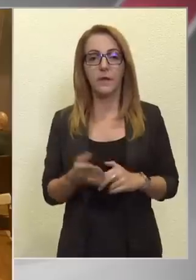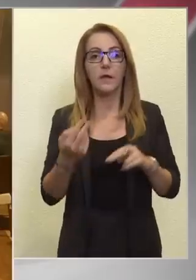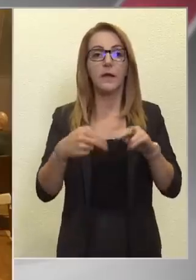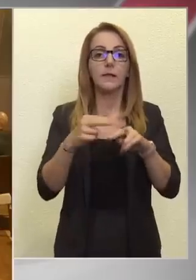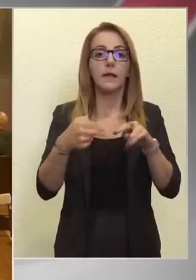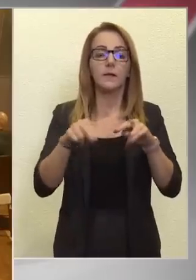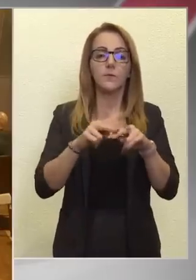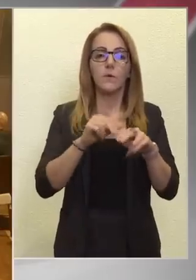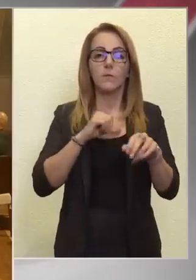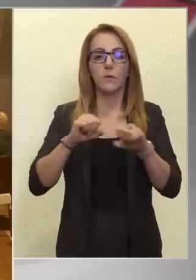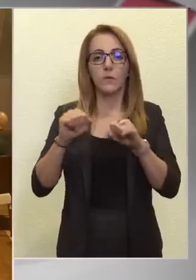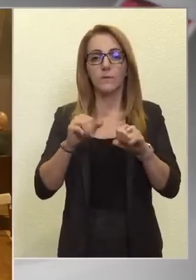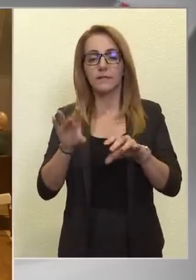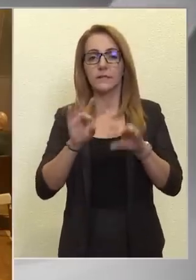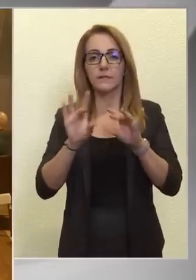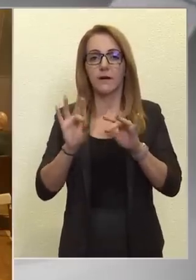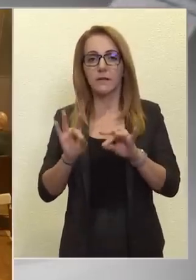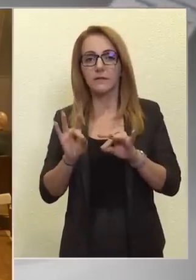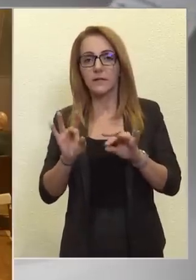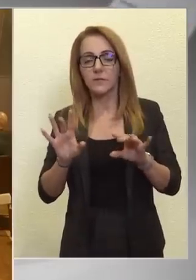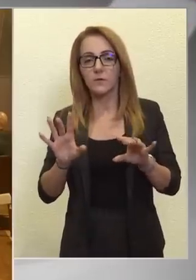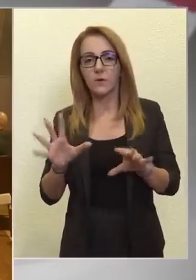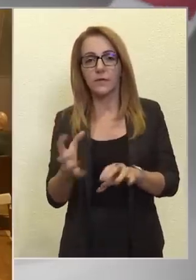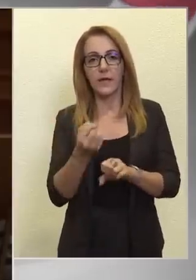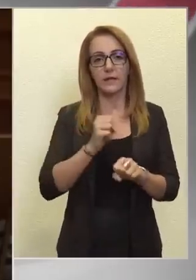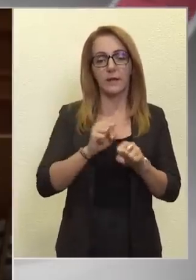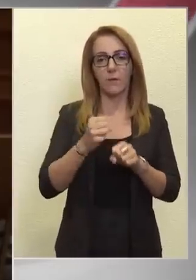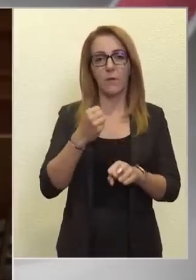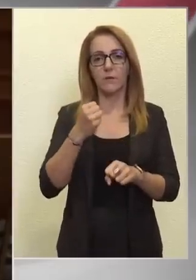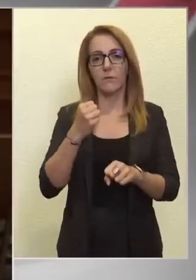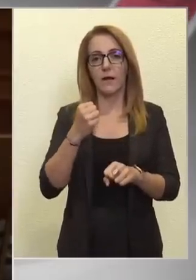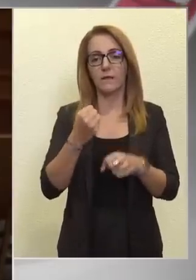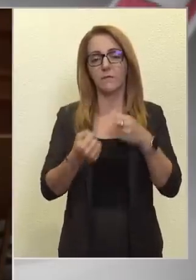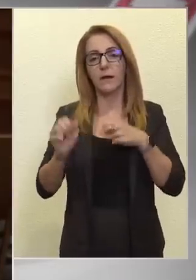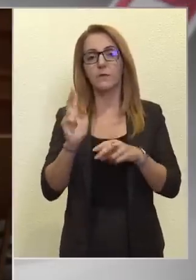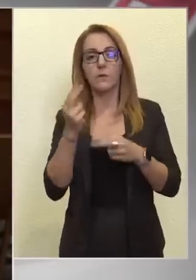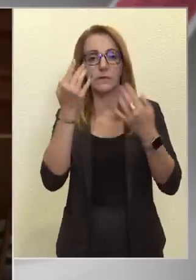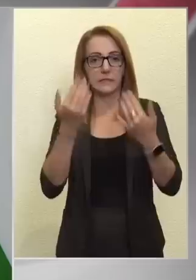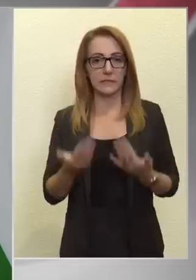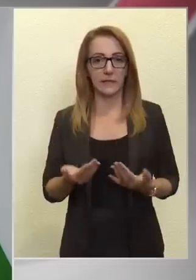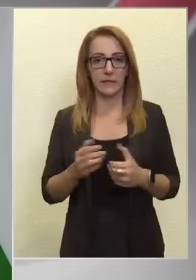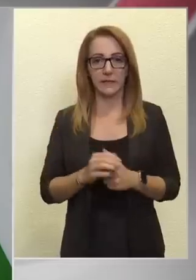önkormányzati választáson nyernek a kormánypártok. Ezt hogyan értékeli?